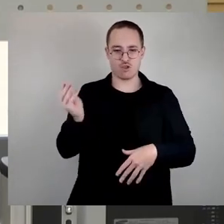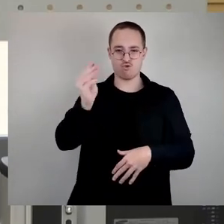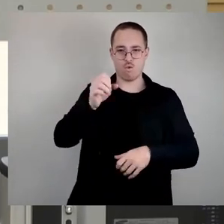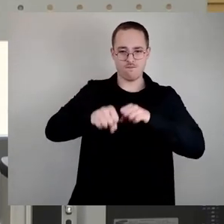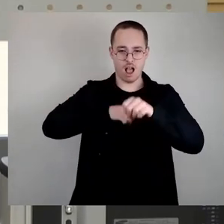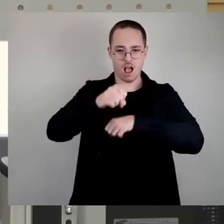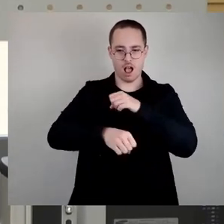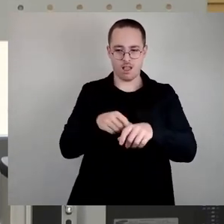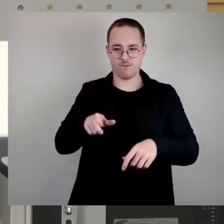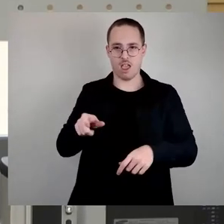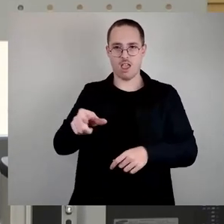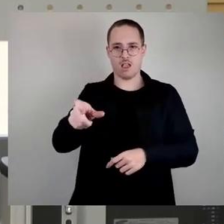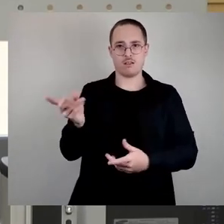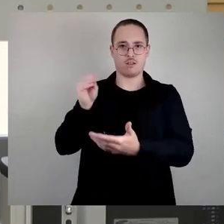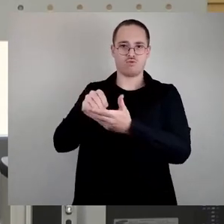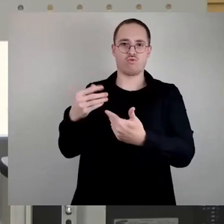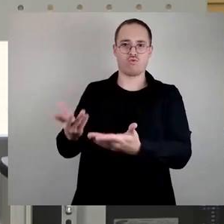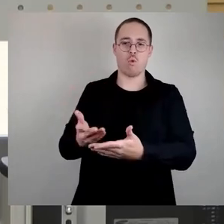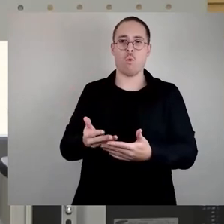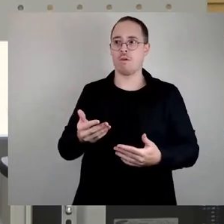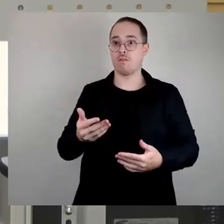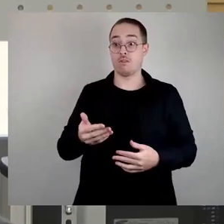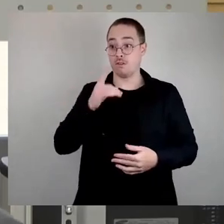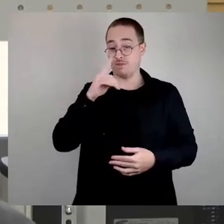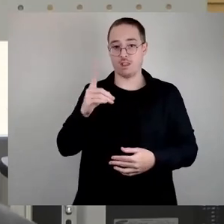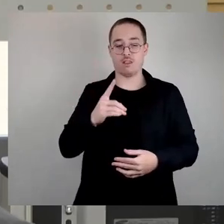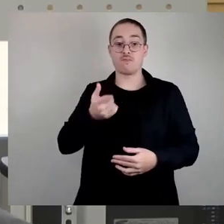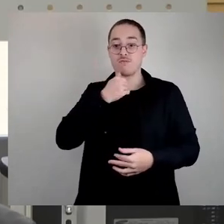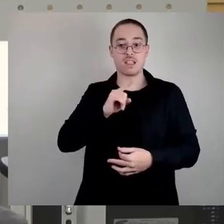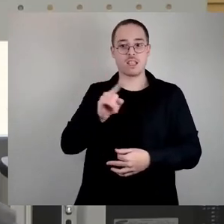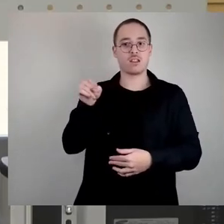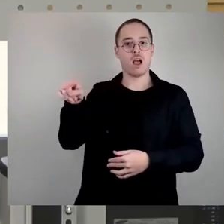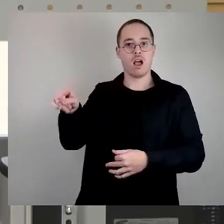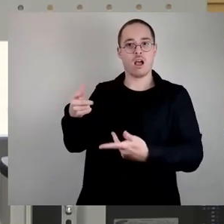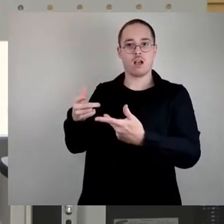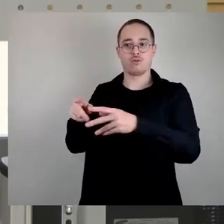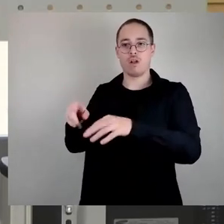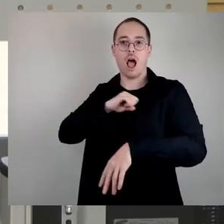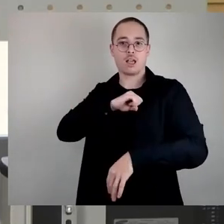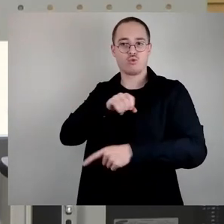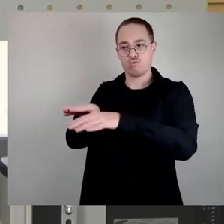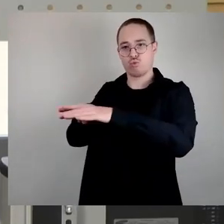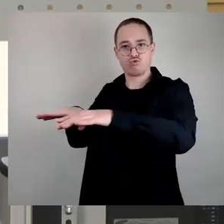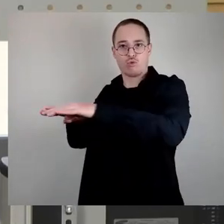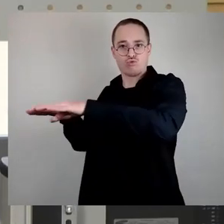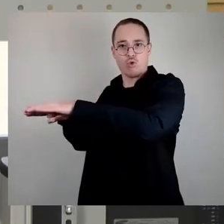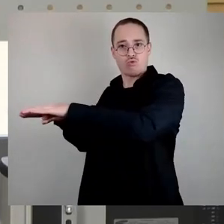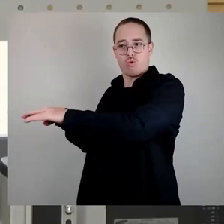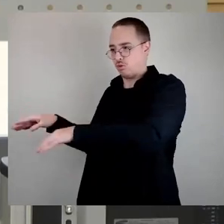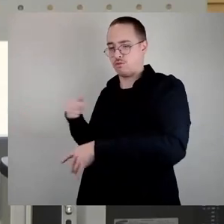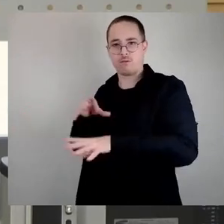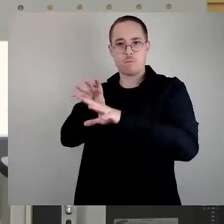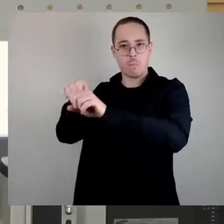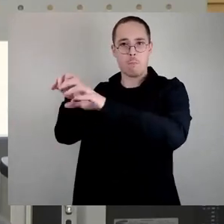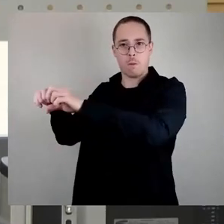oder eben in entsprechende Grundstücke auch einzugehen. Weil am Ende wollen wir ja hier auch tatsächlich ins Bauen kommen und nicht diese Straße noch viel